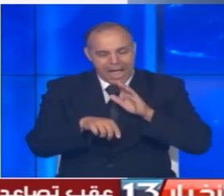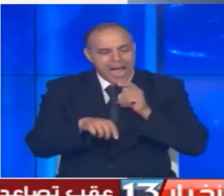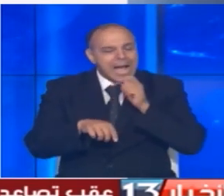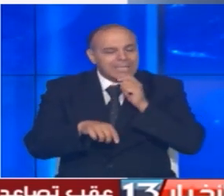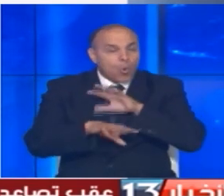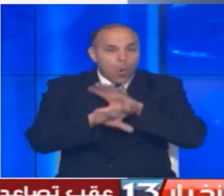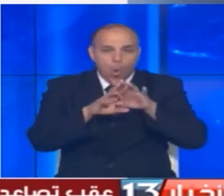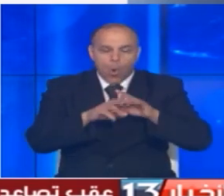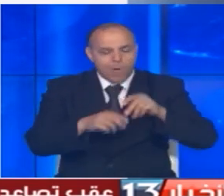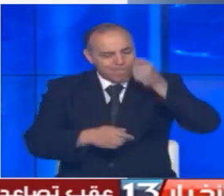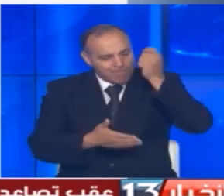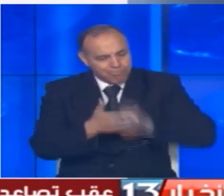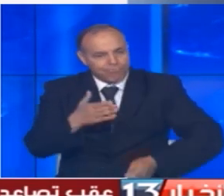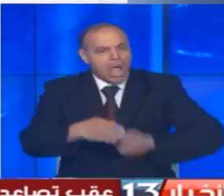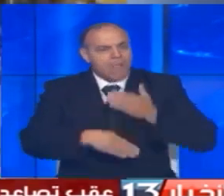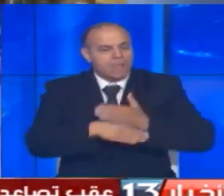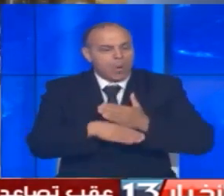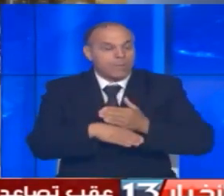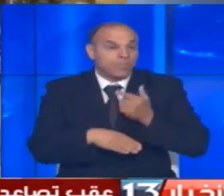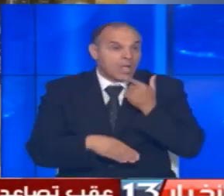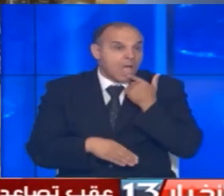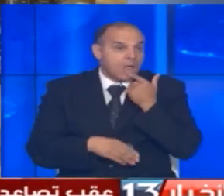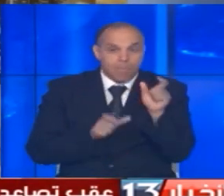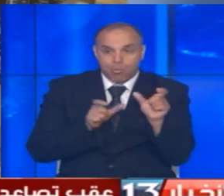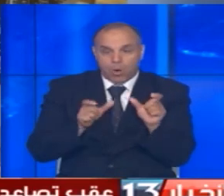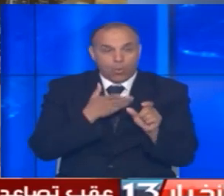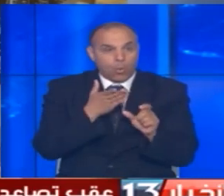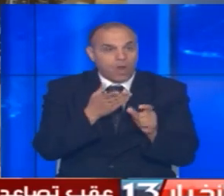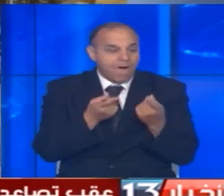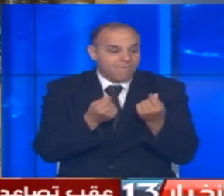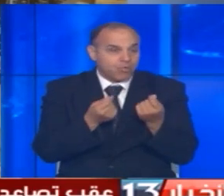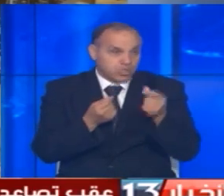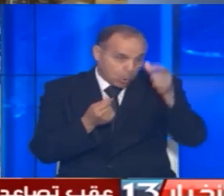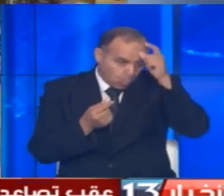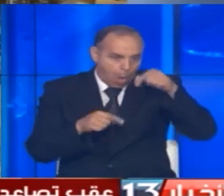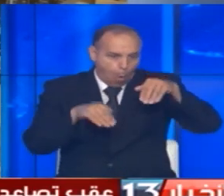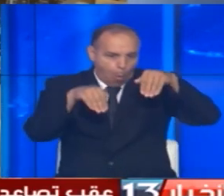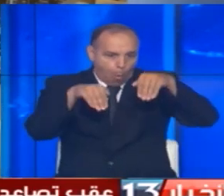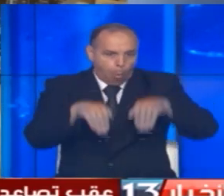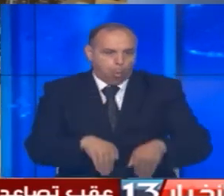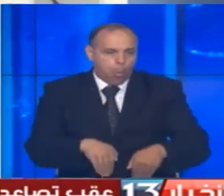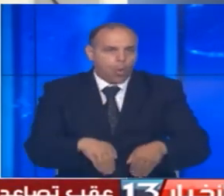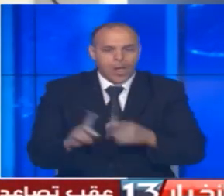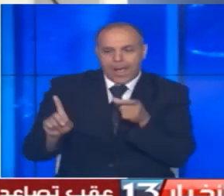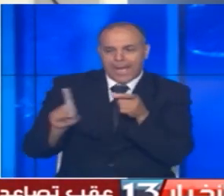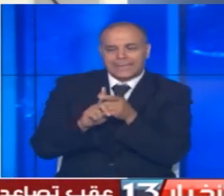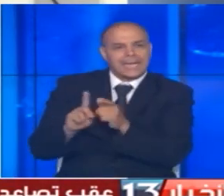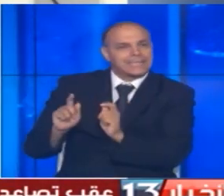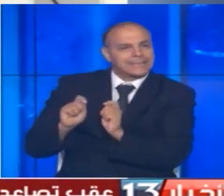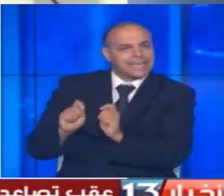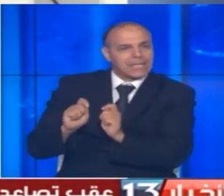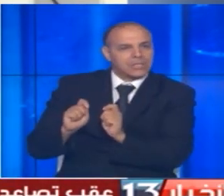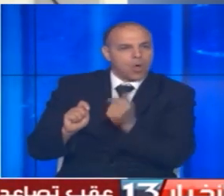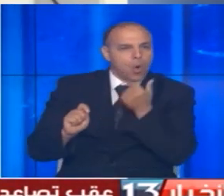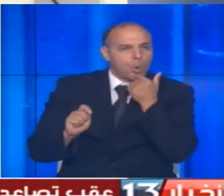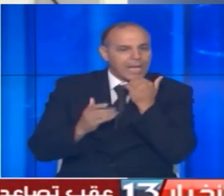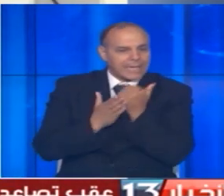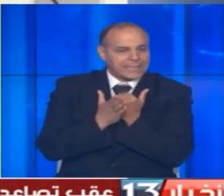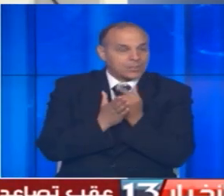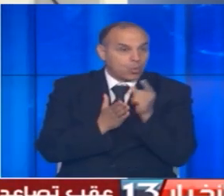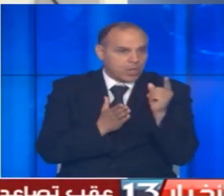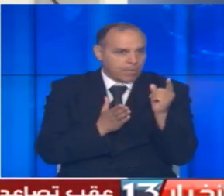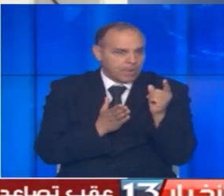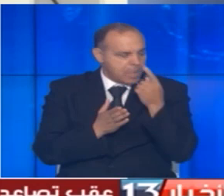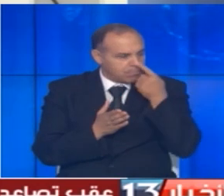والألمنيوم ويرى مراقبون أن انهيار الليرة التركية ليس إلا حصارا سياسيا بواجهة اقتصادية